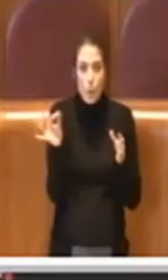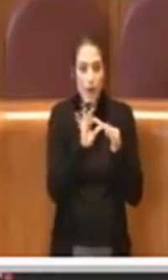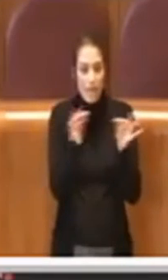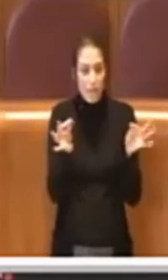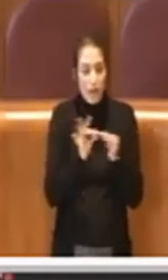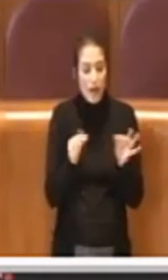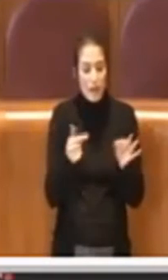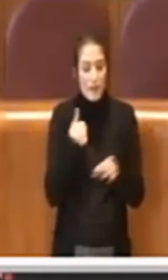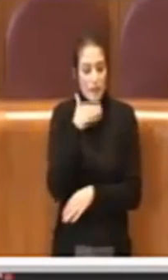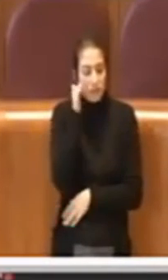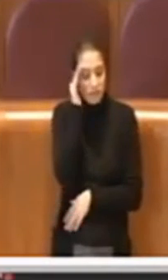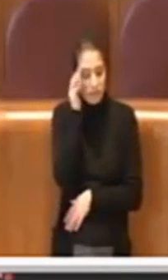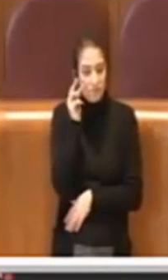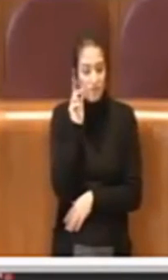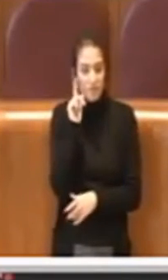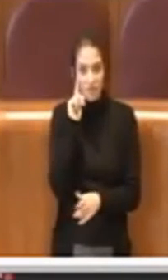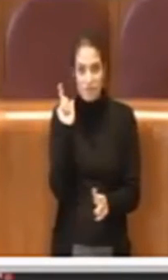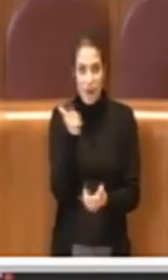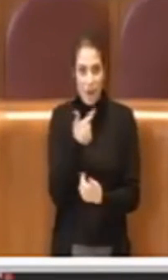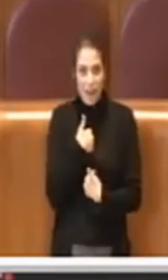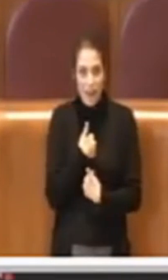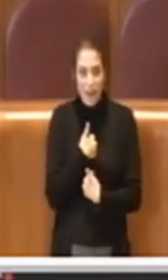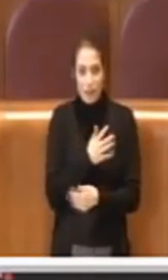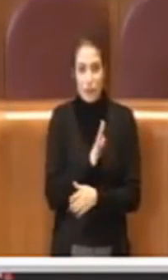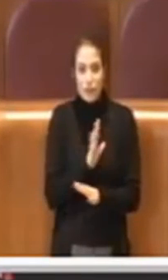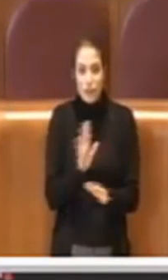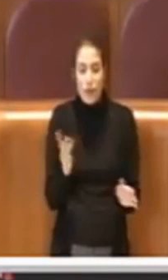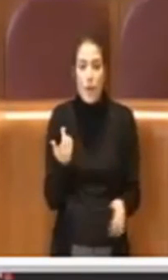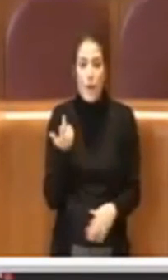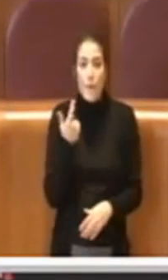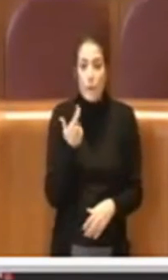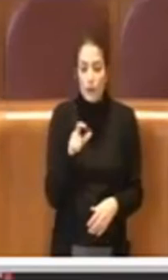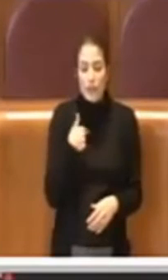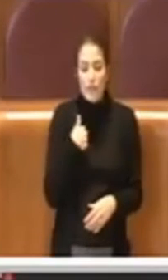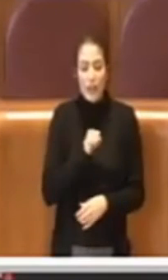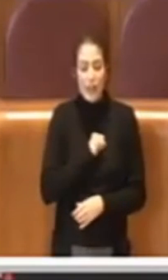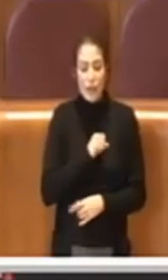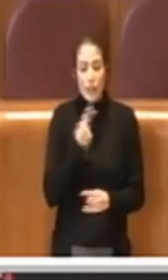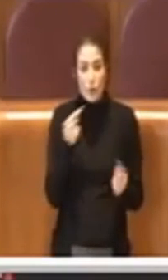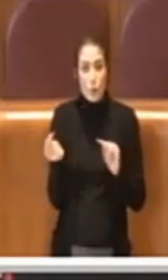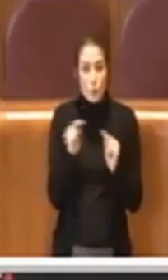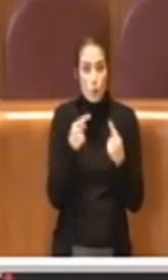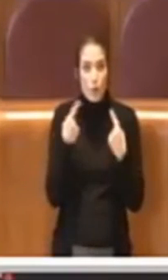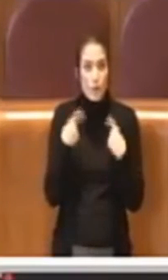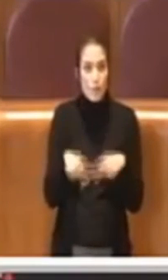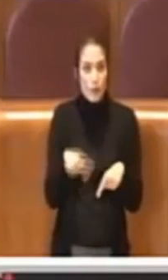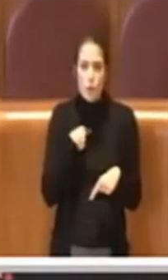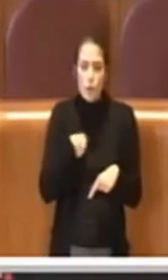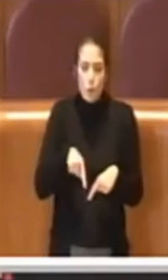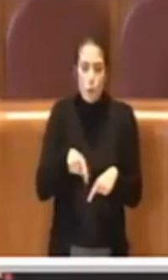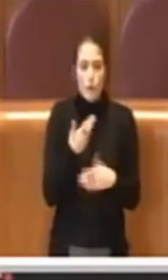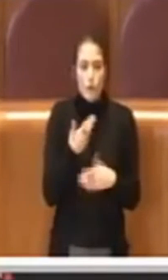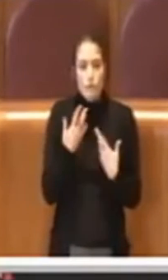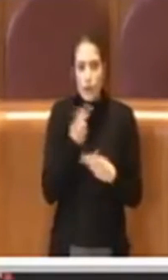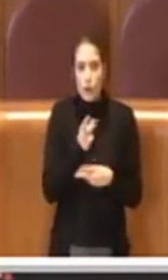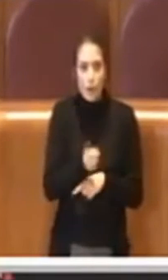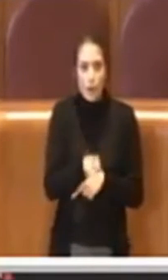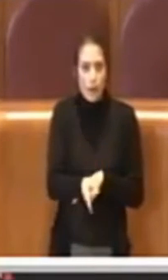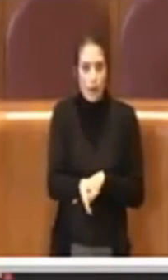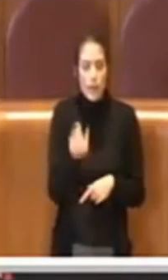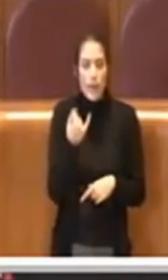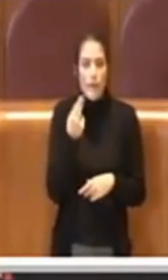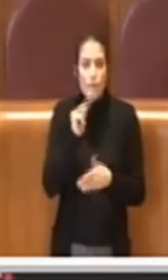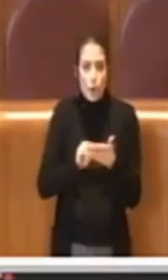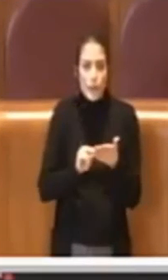ascoltato. Io credo che in questa discussione dove noi ci apprestiamo a votare l'ultimo bilancio